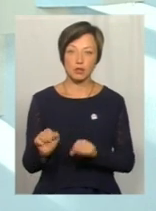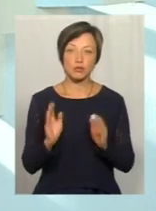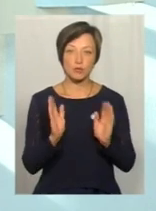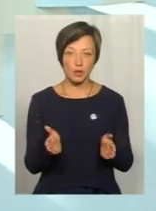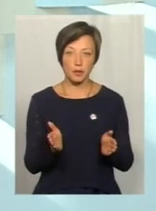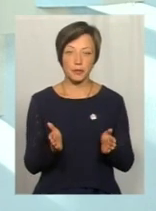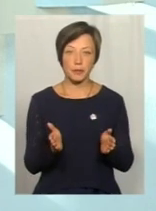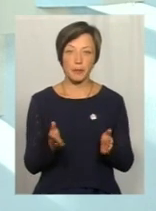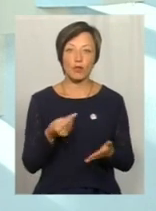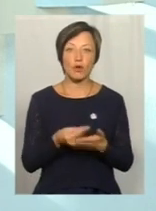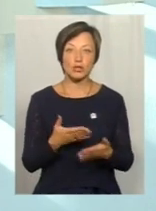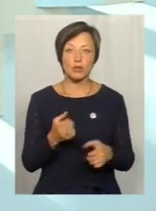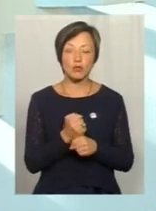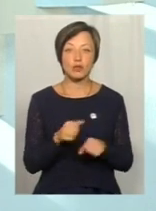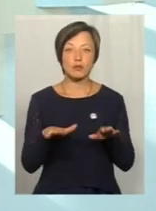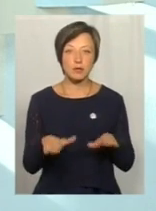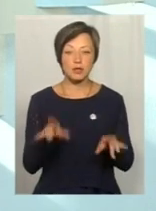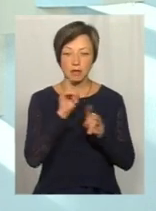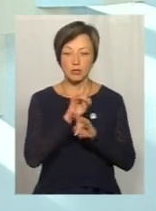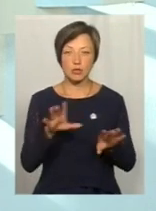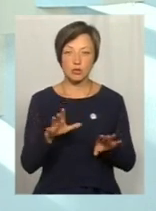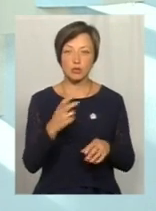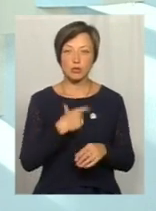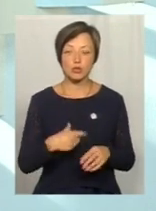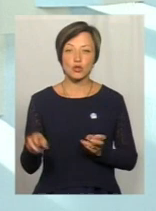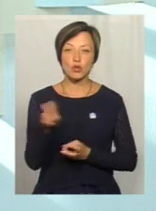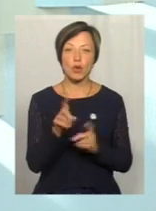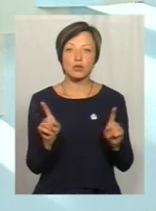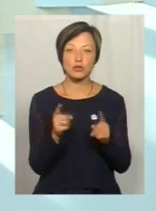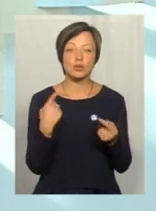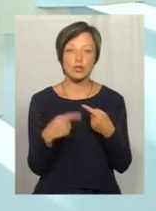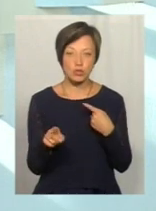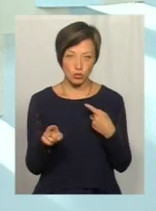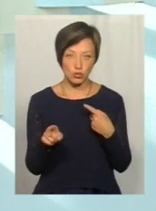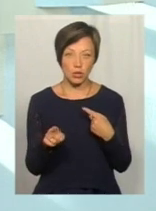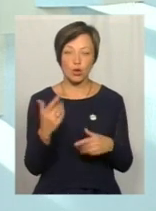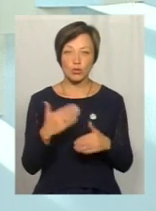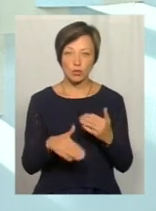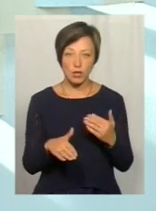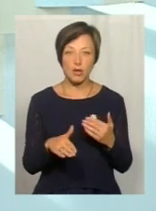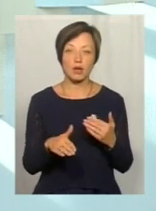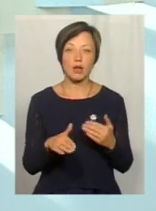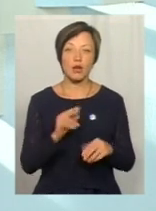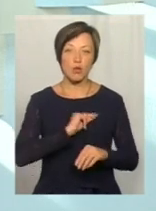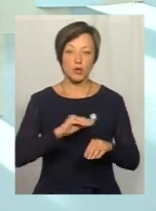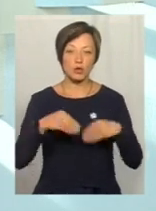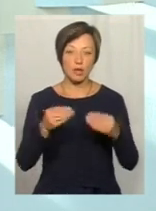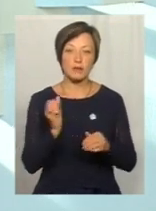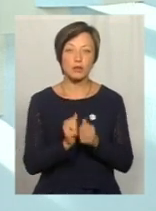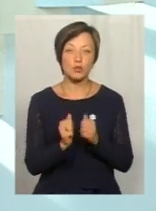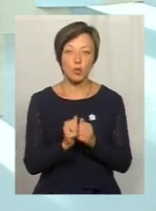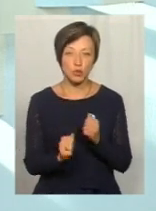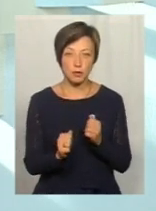дорожити тим робочим місцем і не буде собі шукати чогось іншого. Тобто, вже роботодавці, скажімо так, з кожним